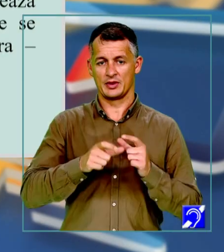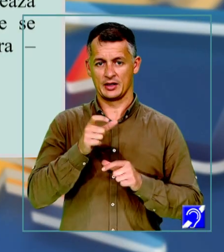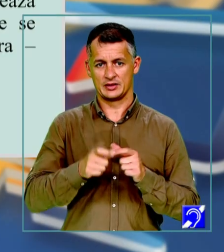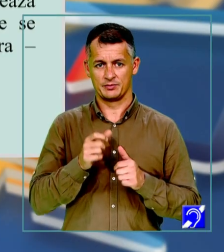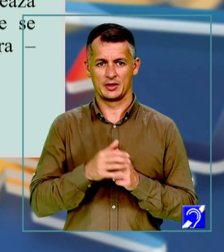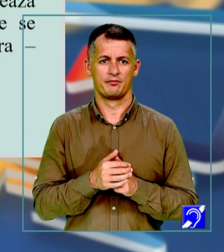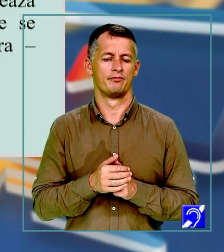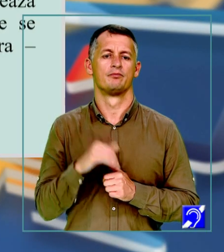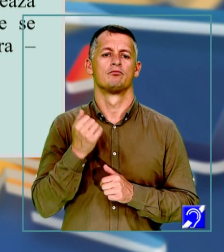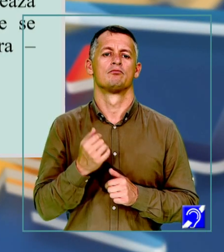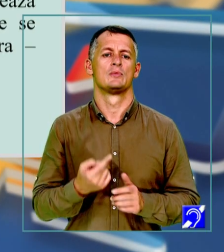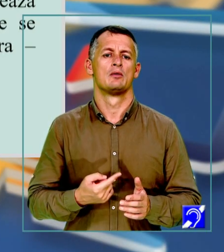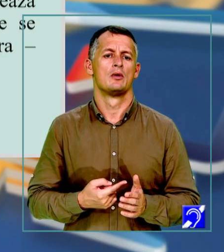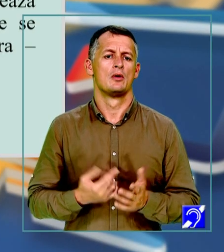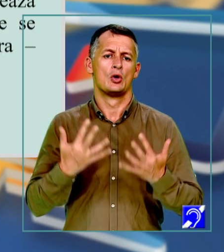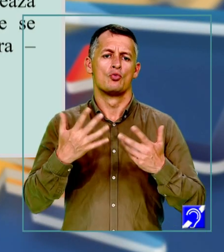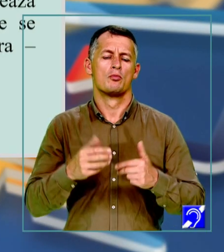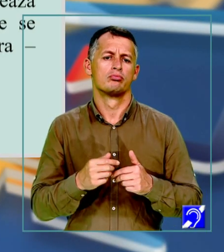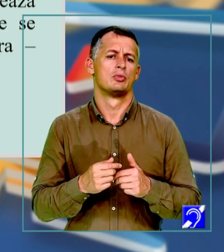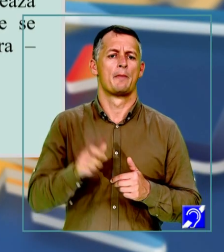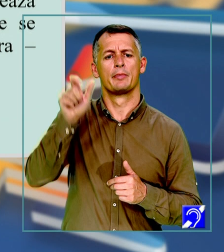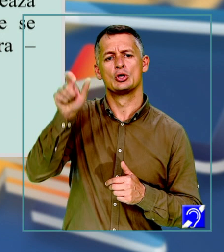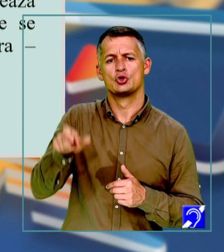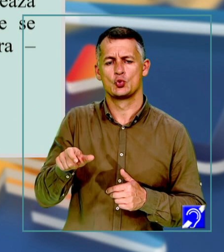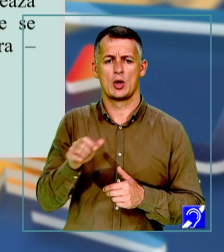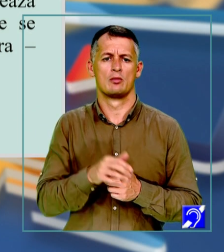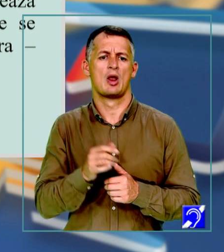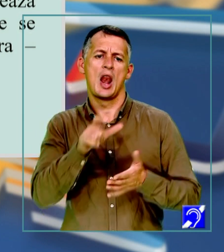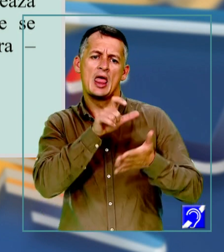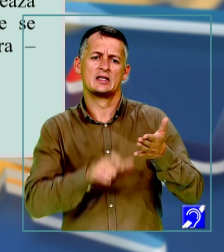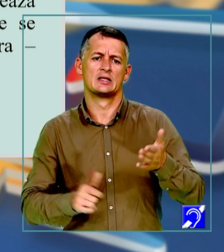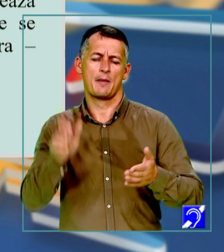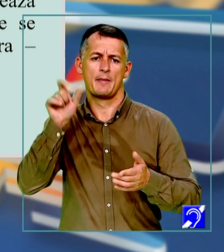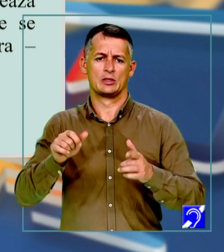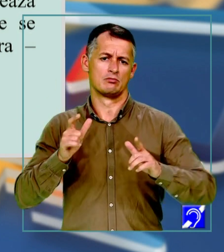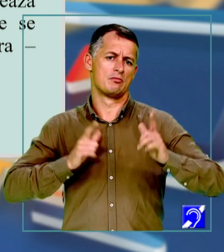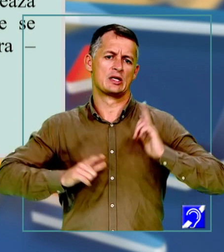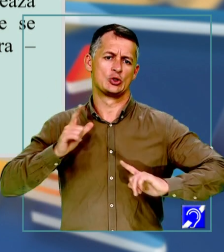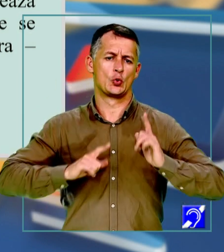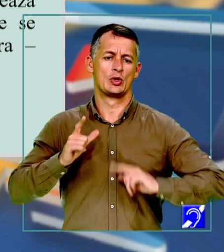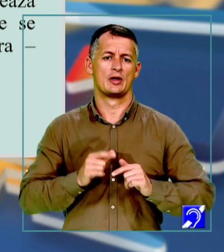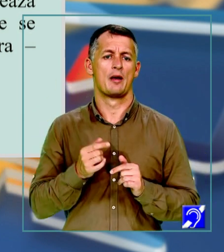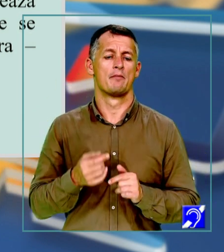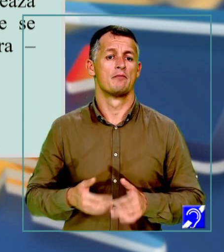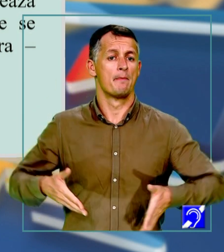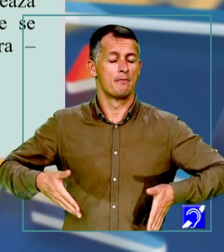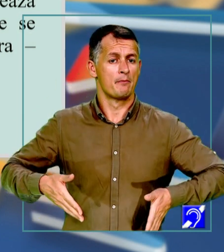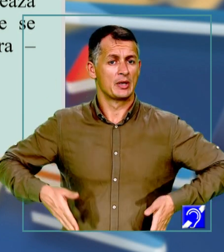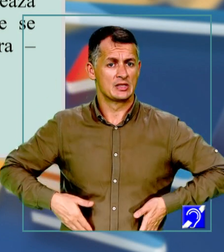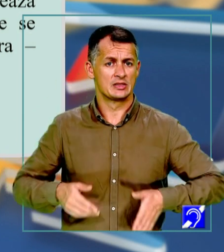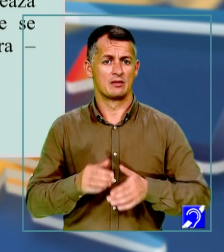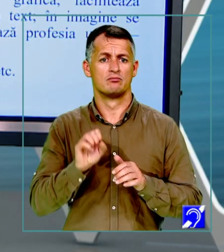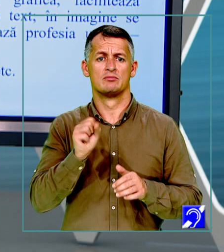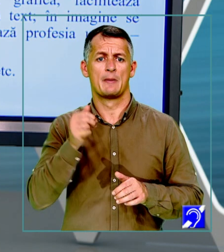enumerarea autorilor, la lista pasiunilor, la prezența simbolurilor din imagine și a informațiilor